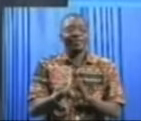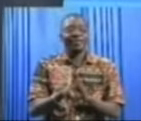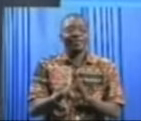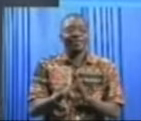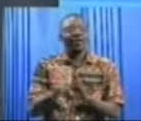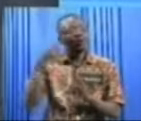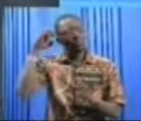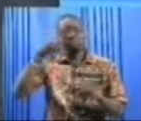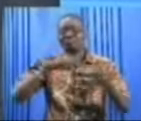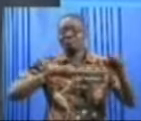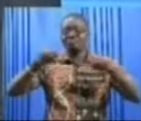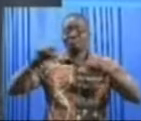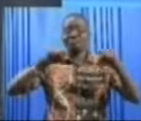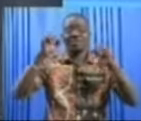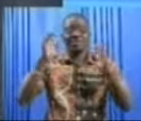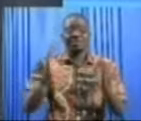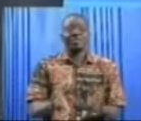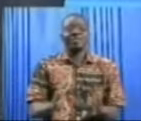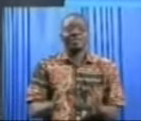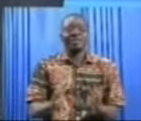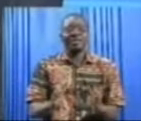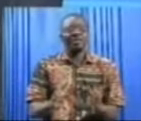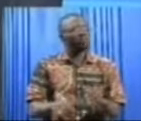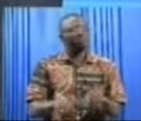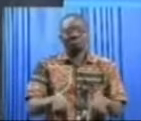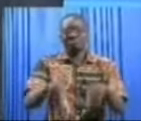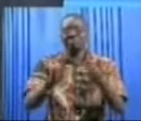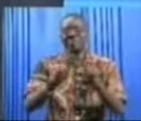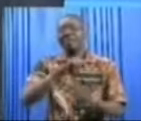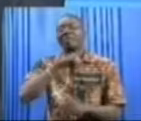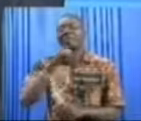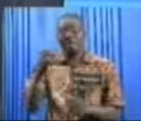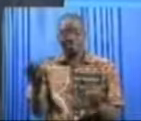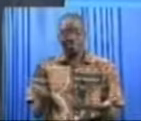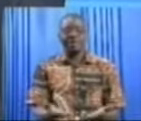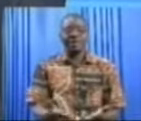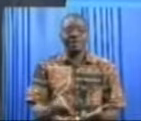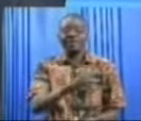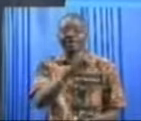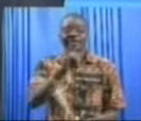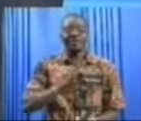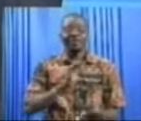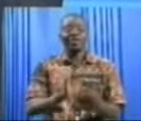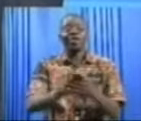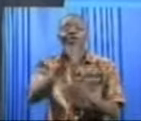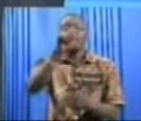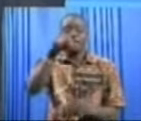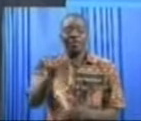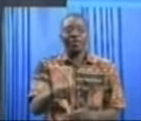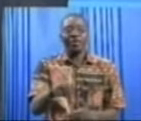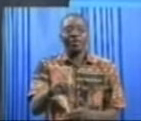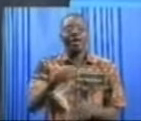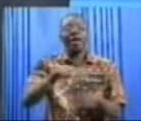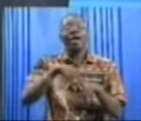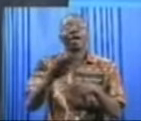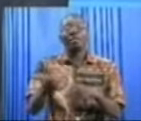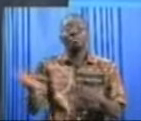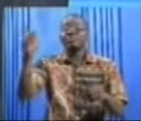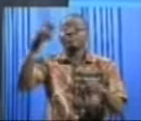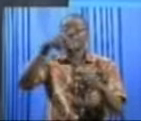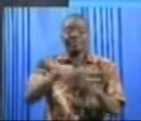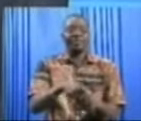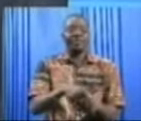sportive ne permet pas cela. Et je crois qu'au-delà des partenariats, tout ça,